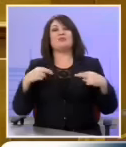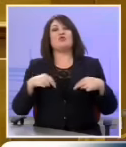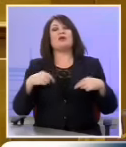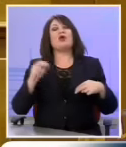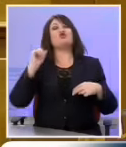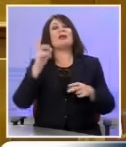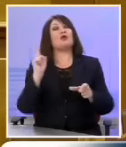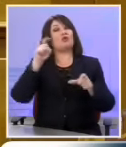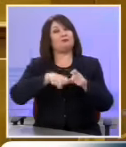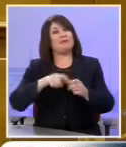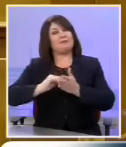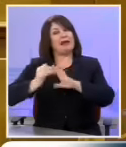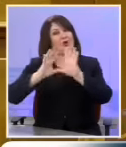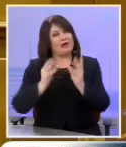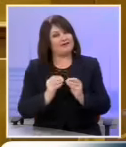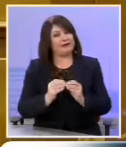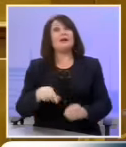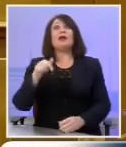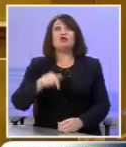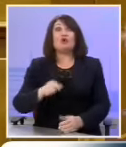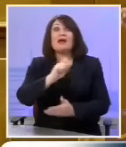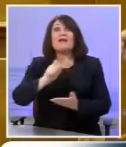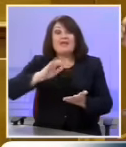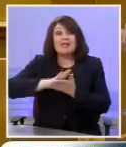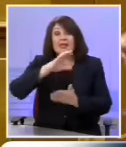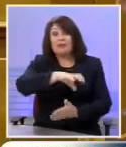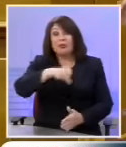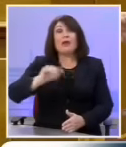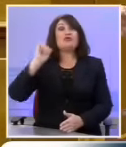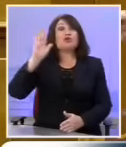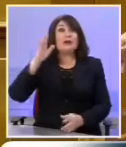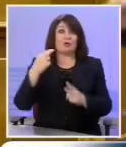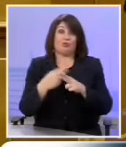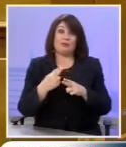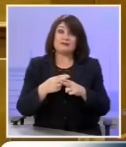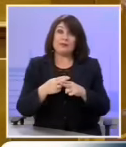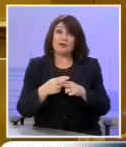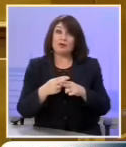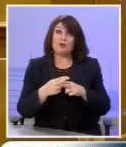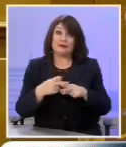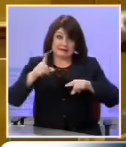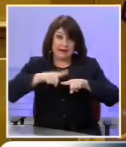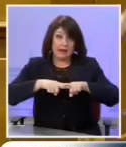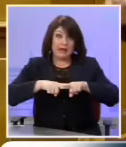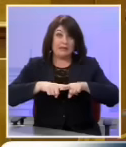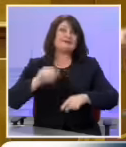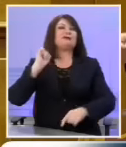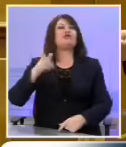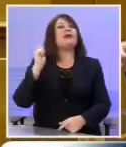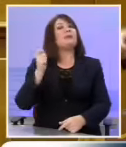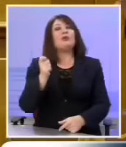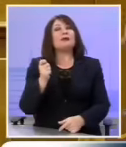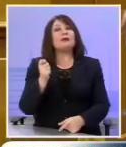Εξωτερικών και τώρα τα γραφεία τύπου εξωτερικού που είναι πολύτιμη εργαλεία της χώρας και της εξωτερικής